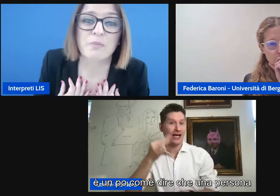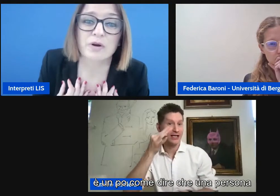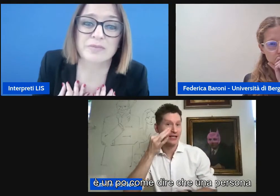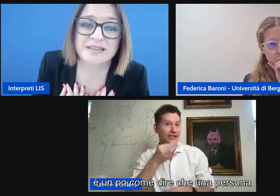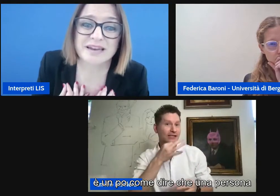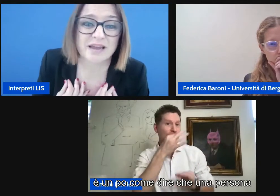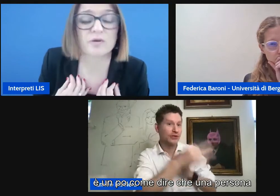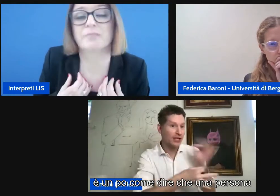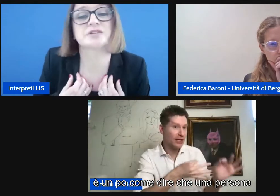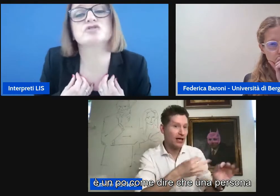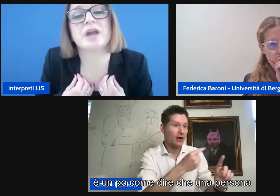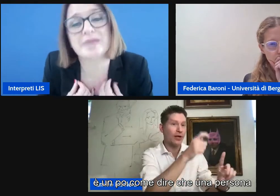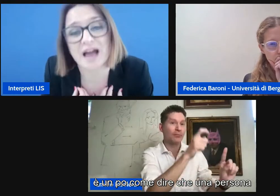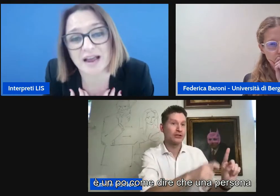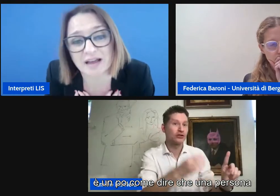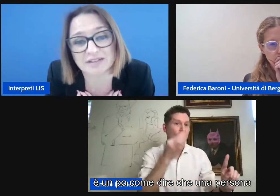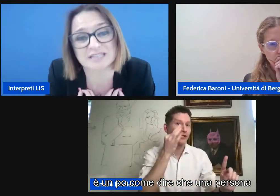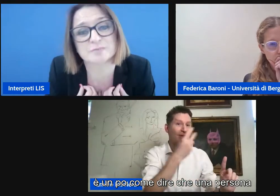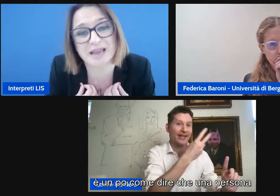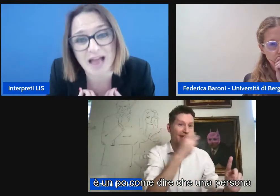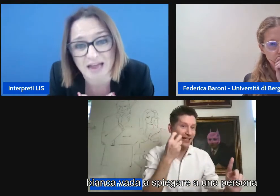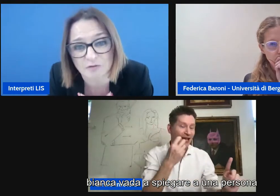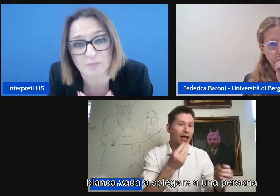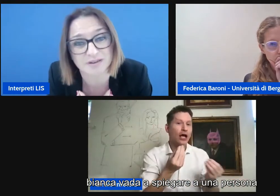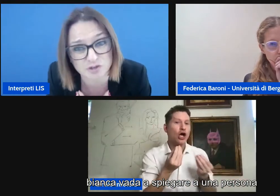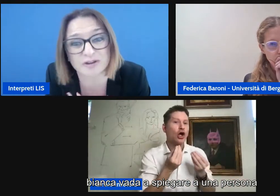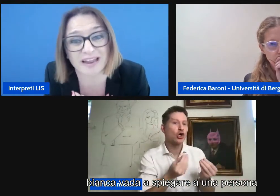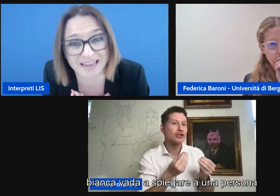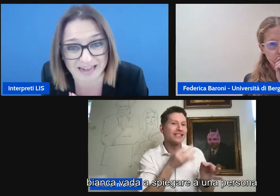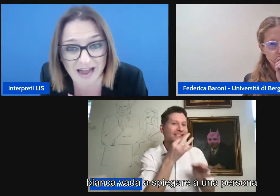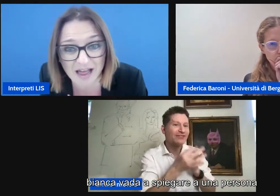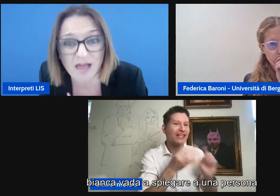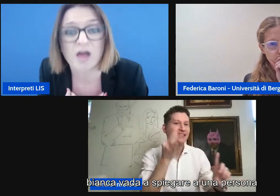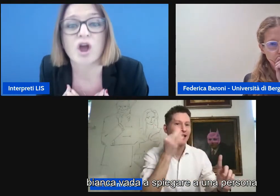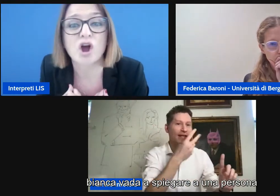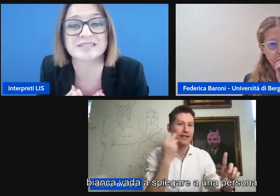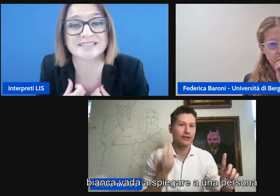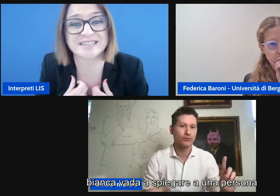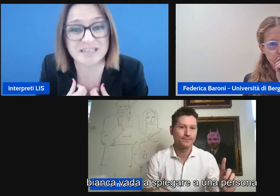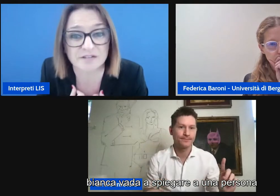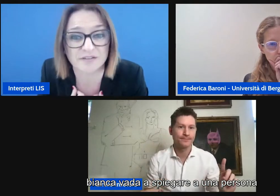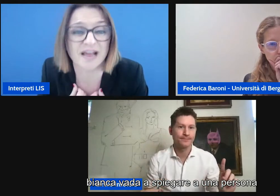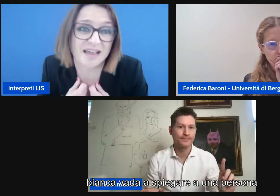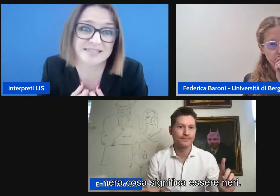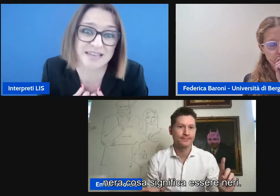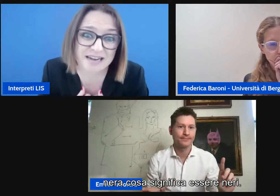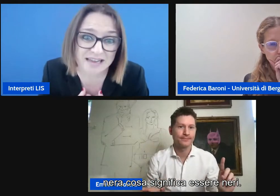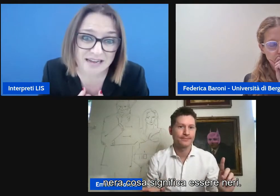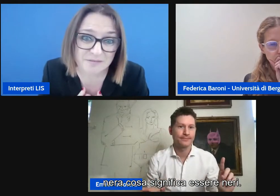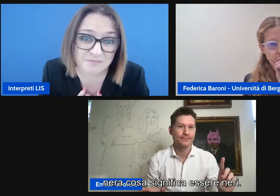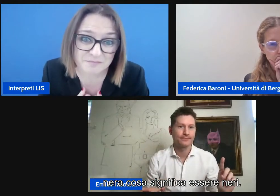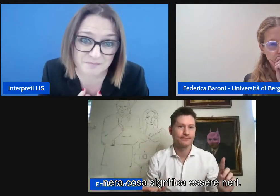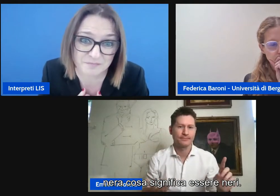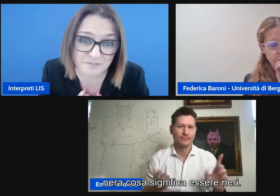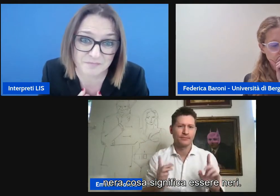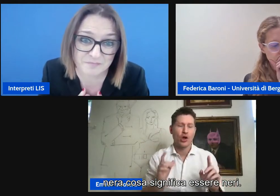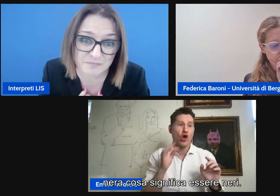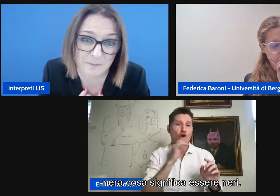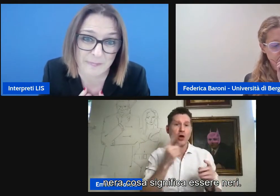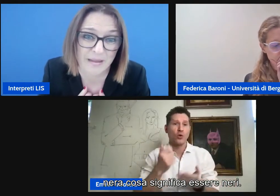è un po' come dire che una persona bianca vada a spiegare a una persona nera cosa significa essere neri